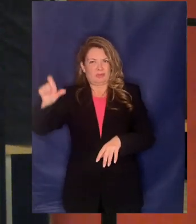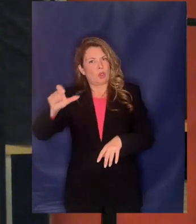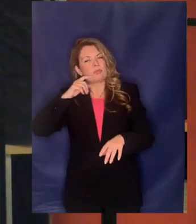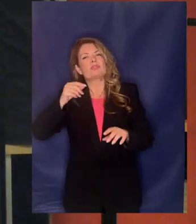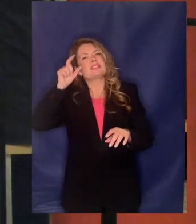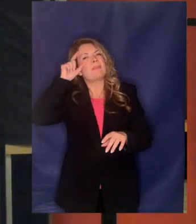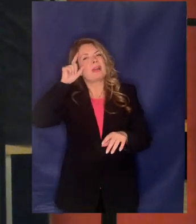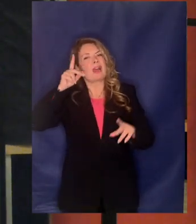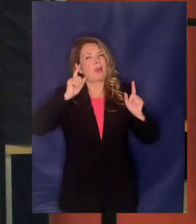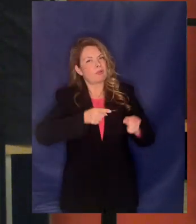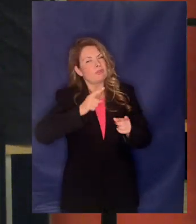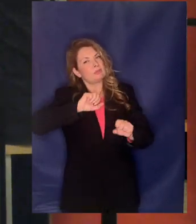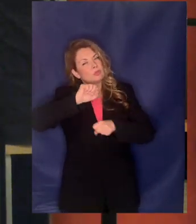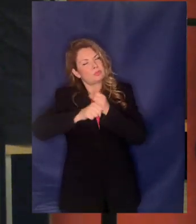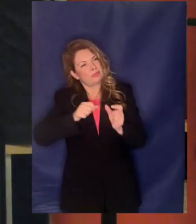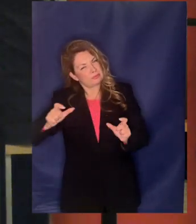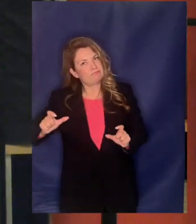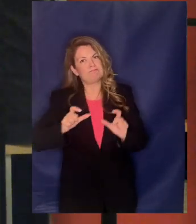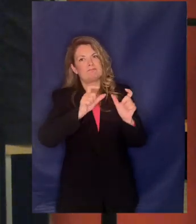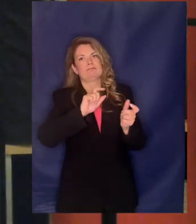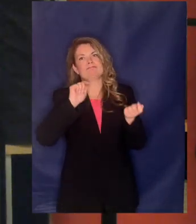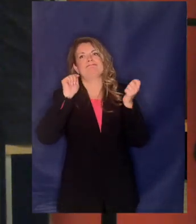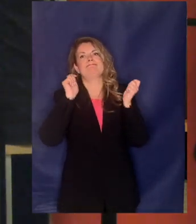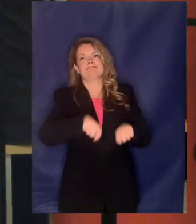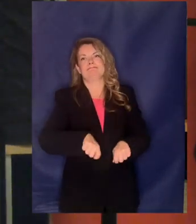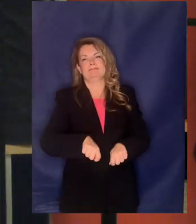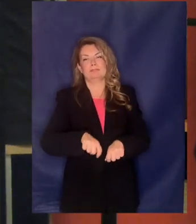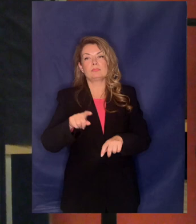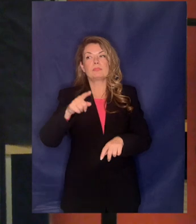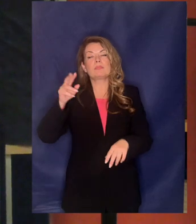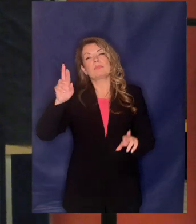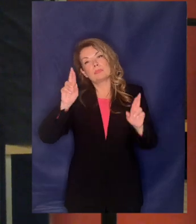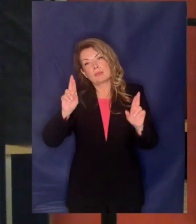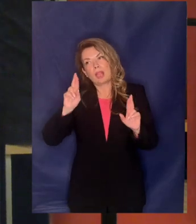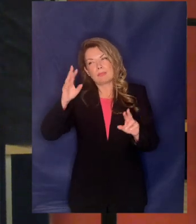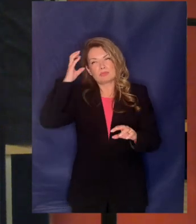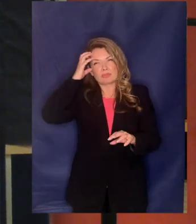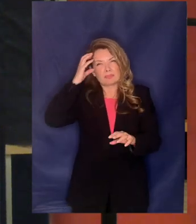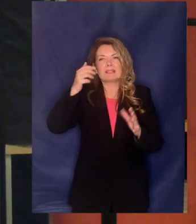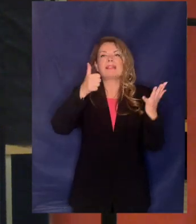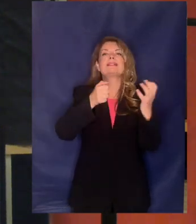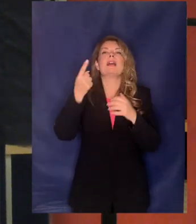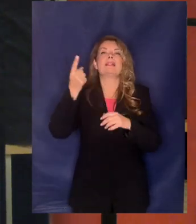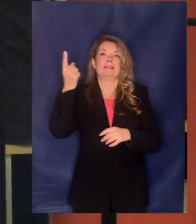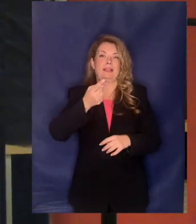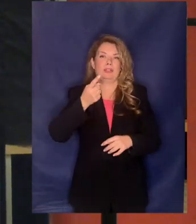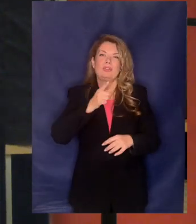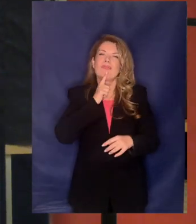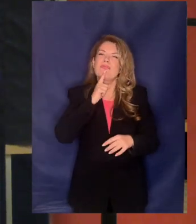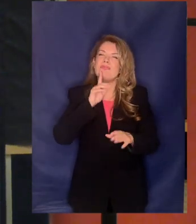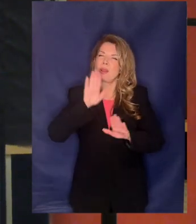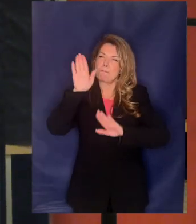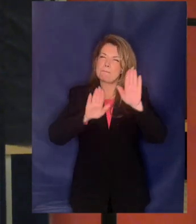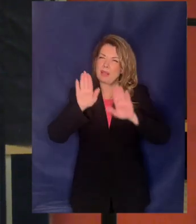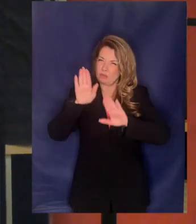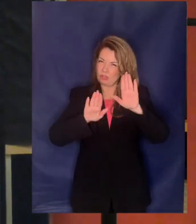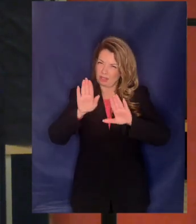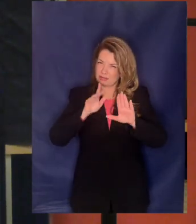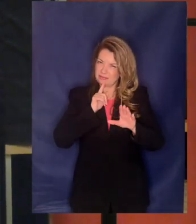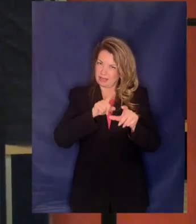είδατε, νομίζω αυτό σας έλεπε να μην το έχει απομονεύσει τι έγινε με το 61% των μετοχών της